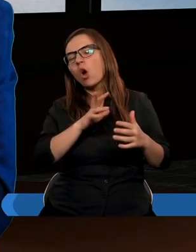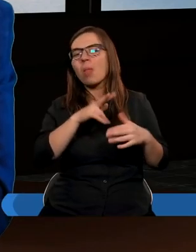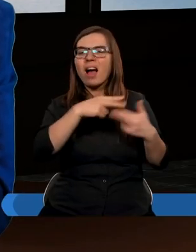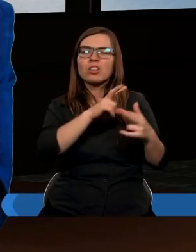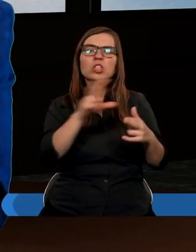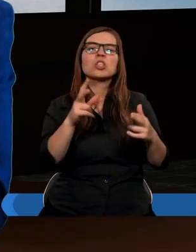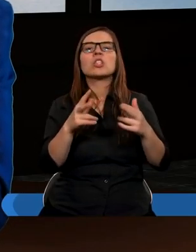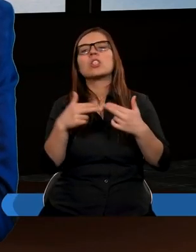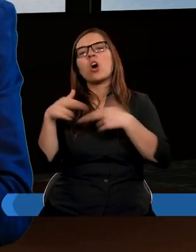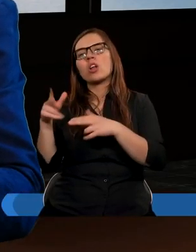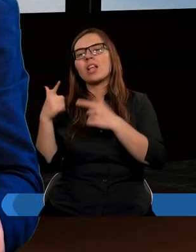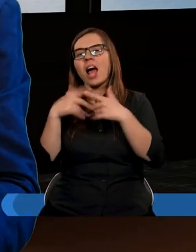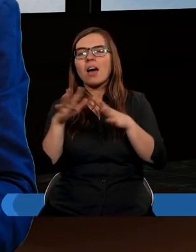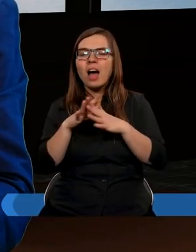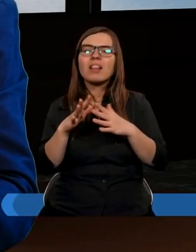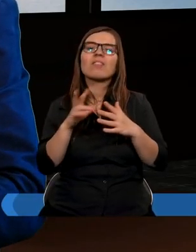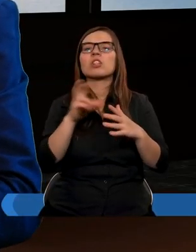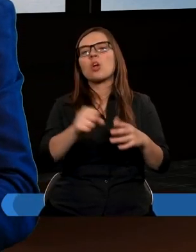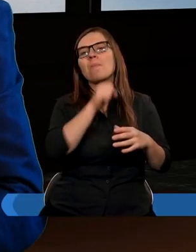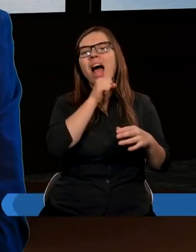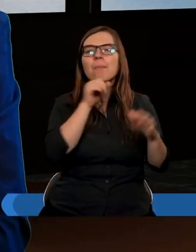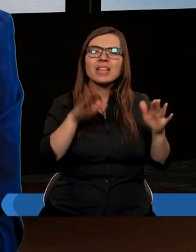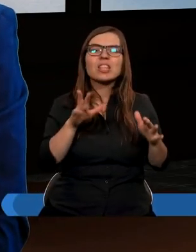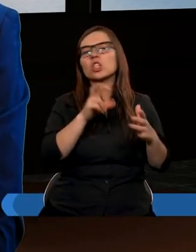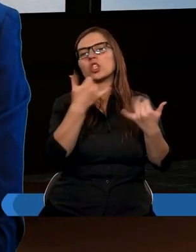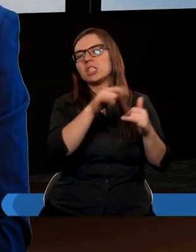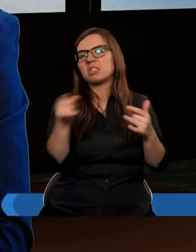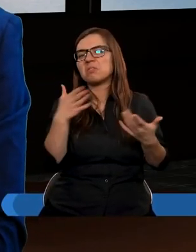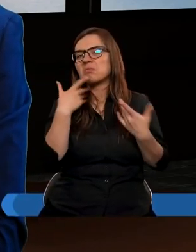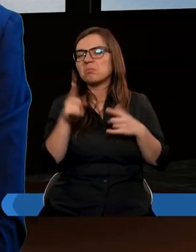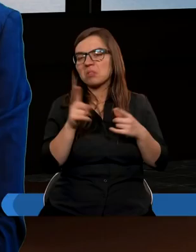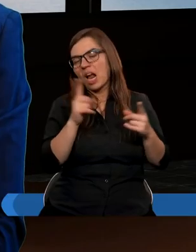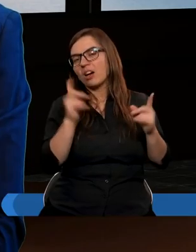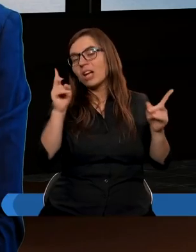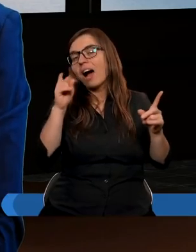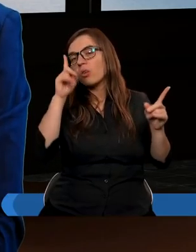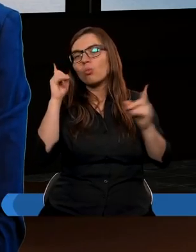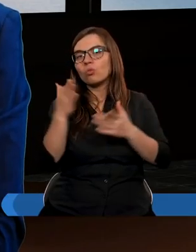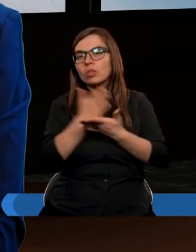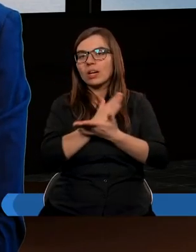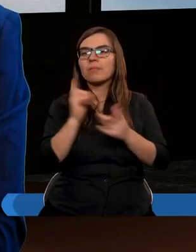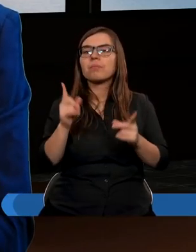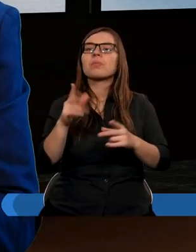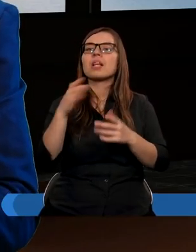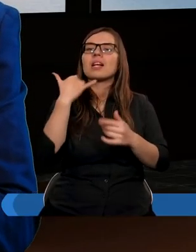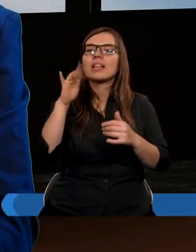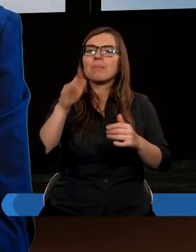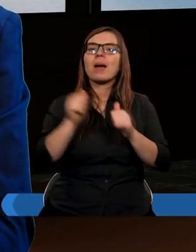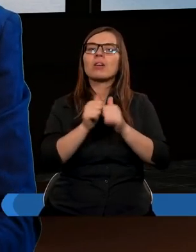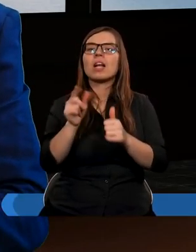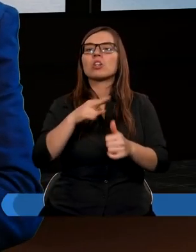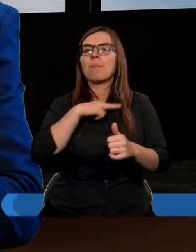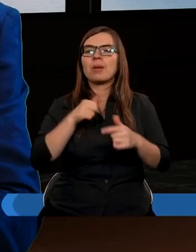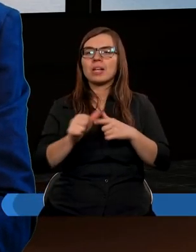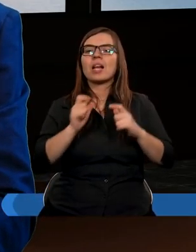Kościołowi Adwentystów, czy jakichś tam Baptystów? A inni mają zdanie, że my jesteśmy